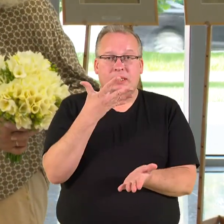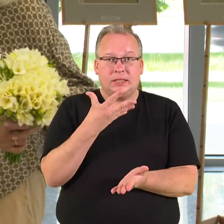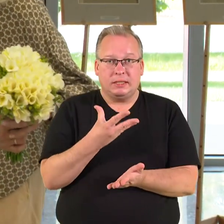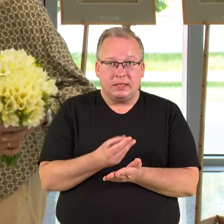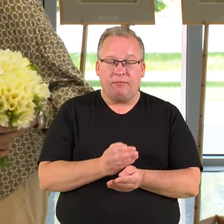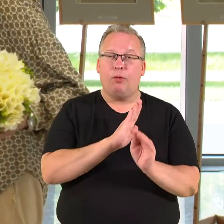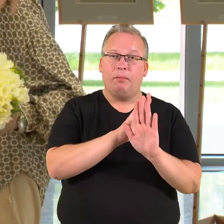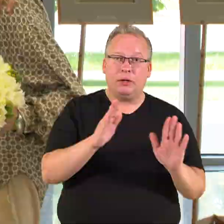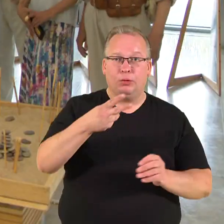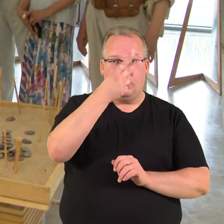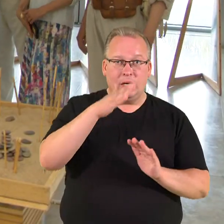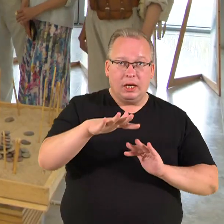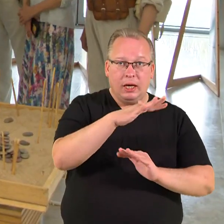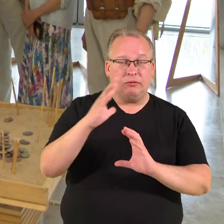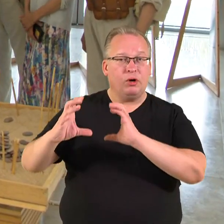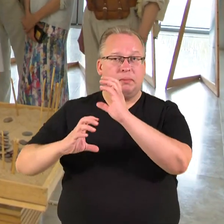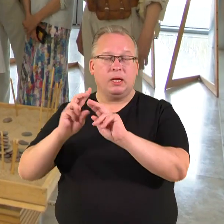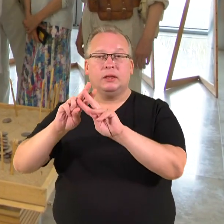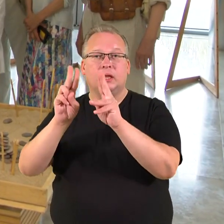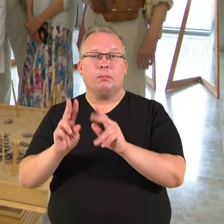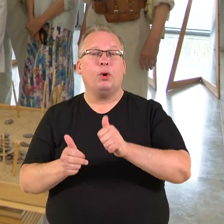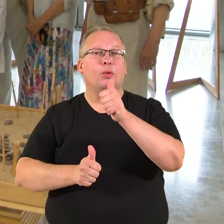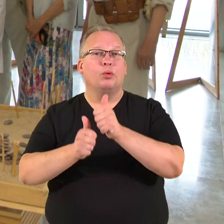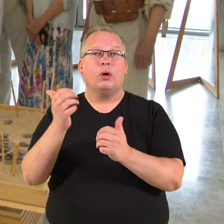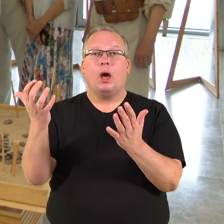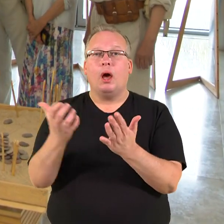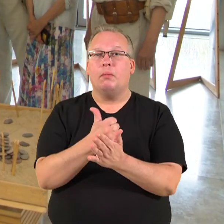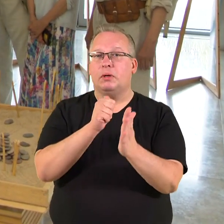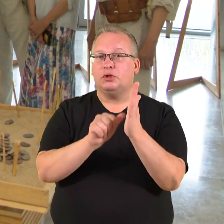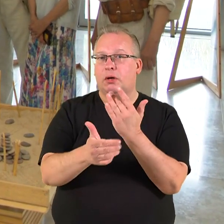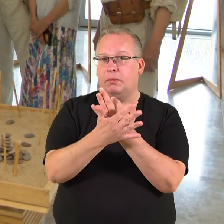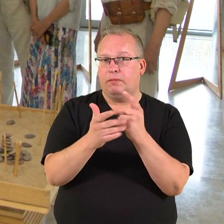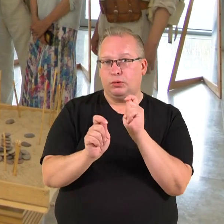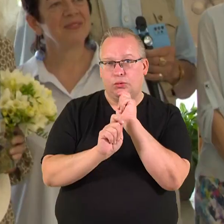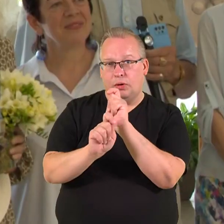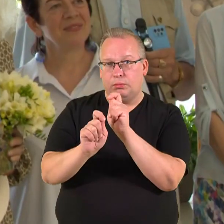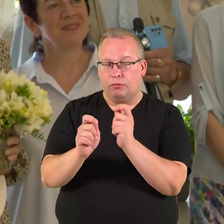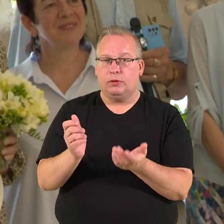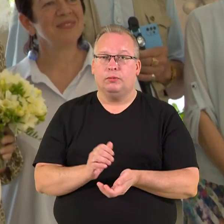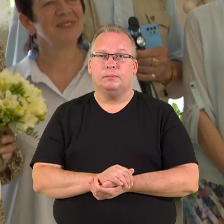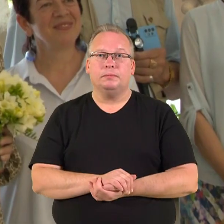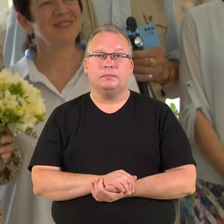Lietuvoje ir Ūsienyje. Tartutiniuose konkursuose yra pelnės apie 60 įvairių apdovanojimų.